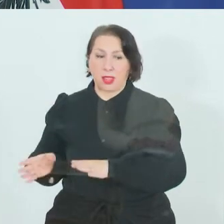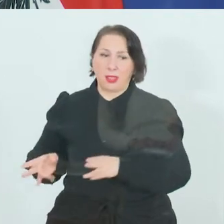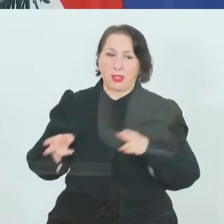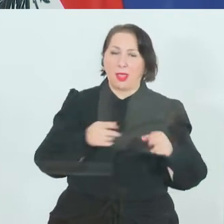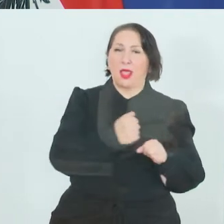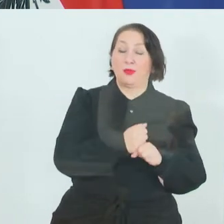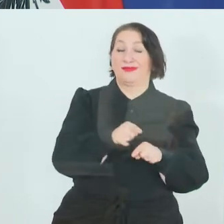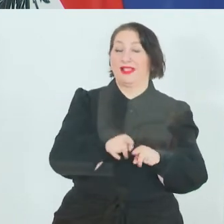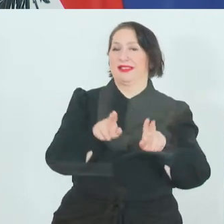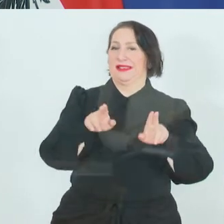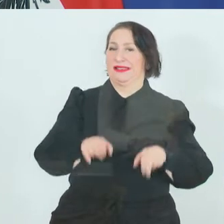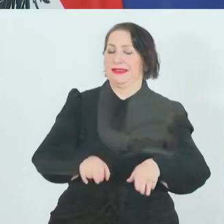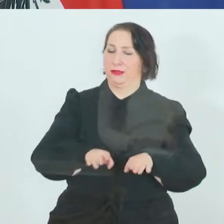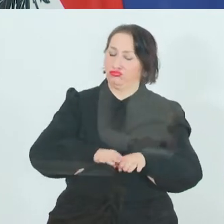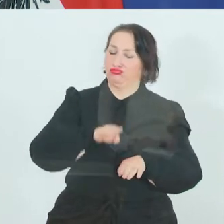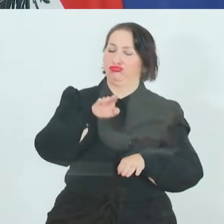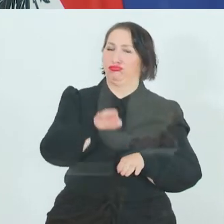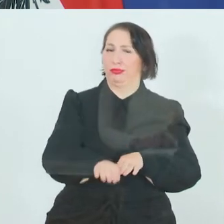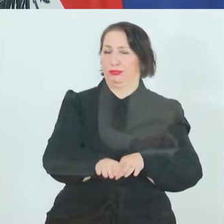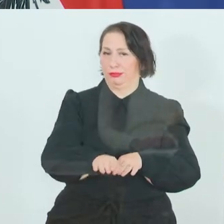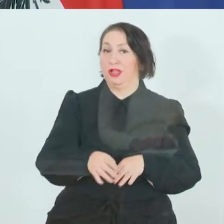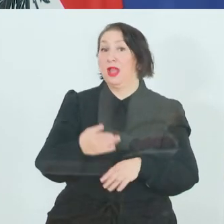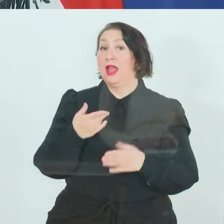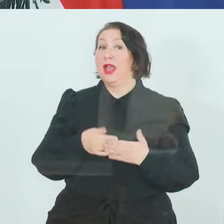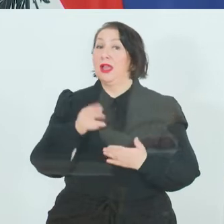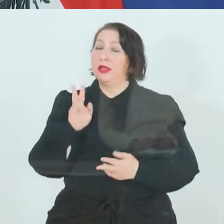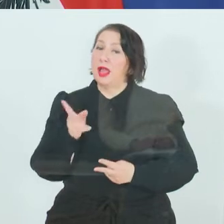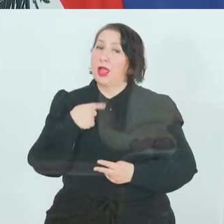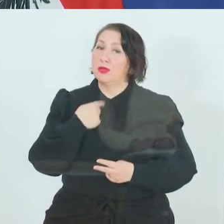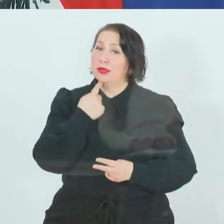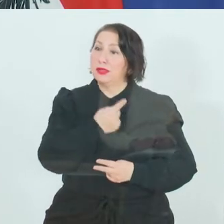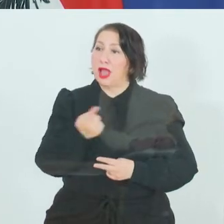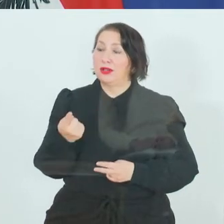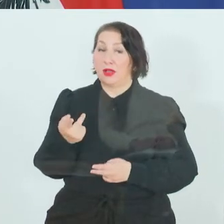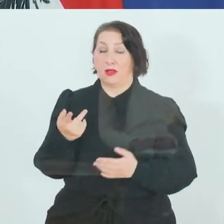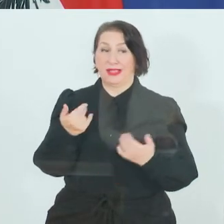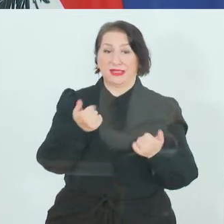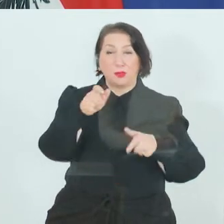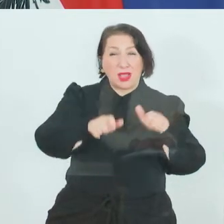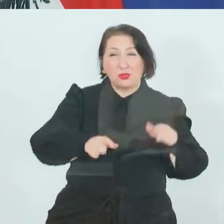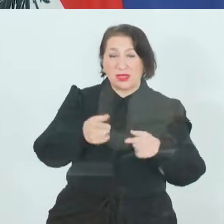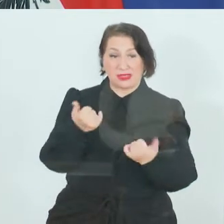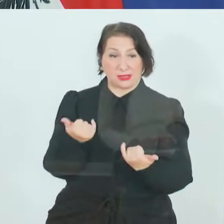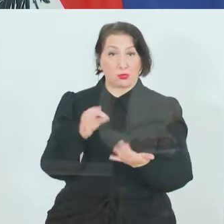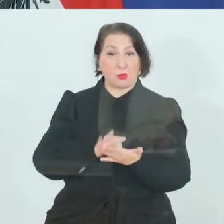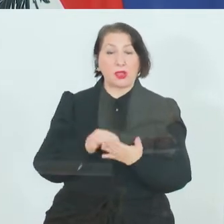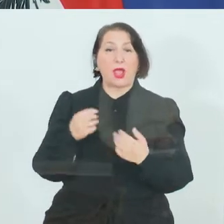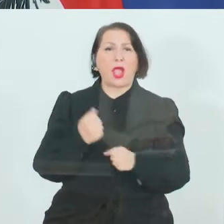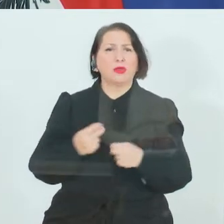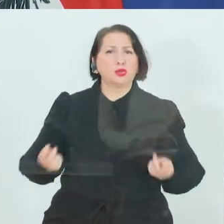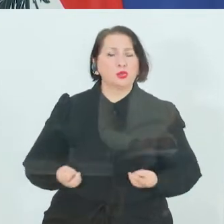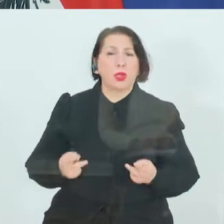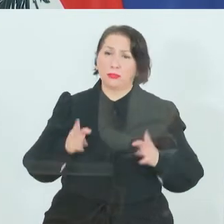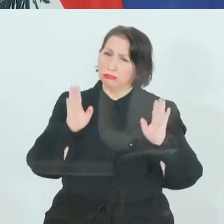Schritt in die richtige Richtung. Und auch da kann ich nur aussprechen, an alle Personen, die auf Arbeitssuche sind, bewerben sie sich.